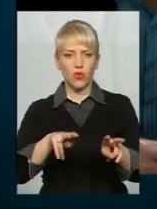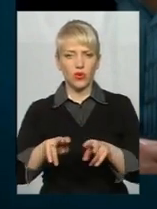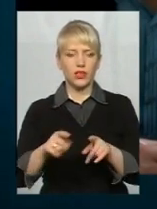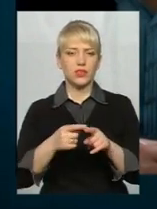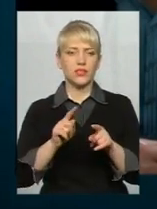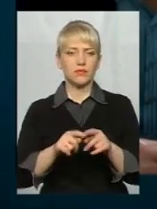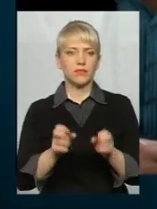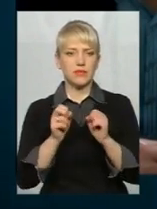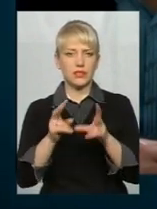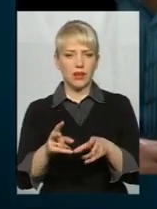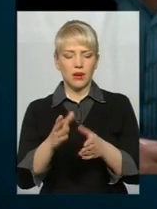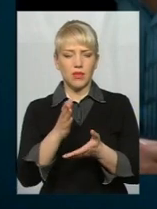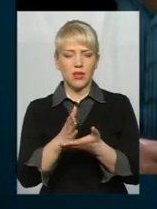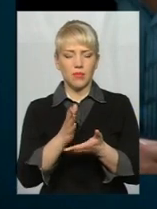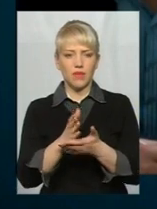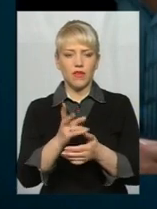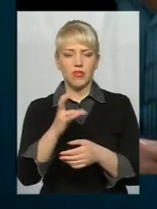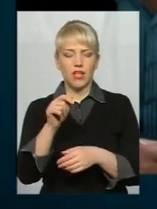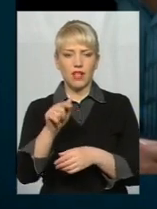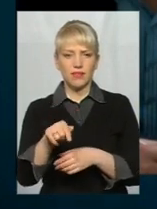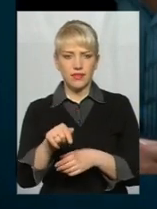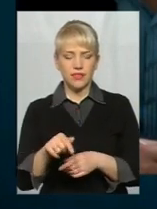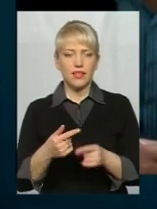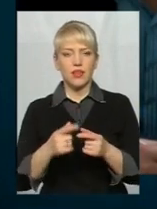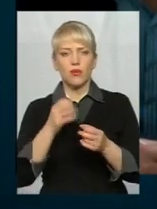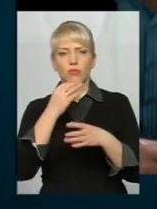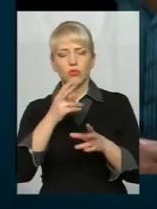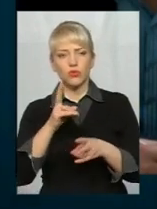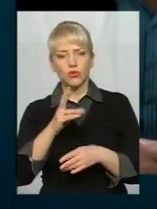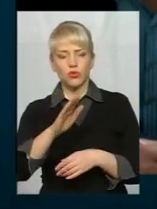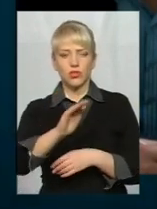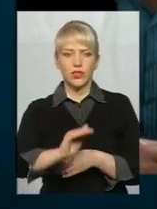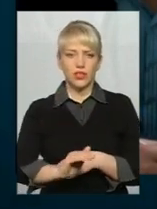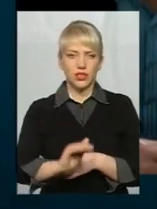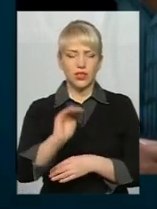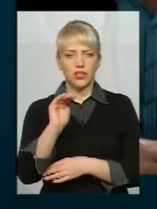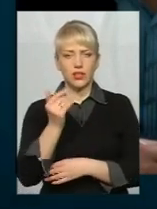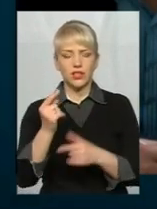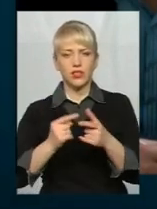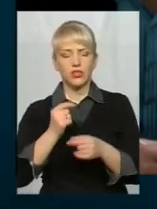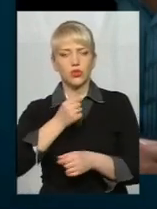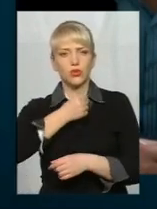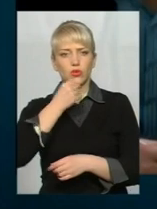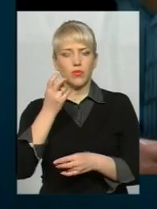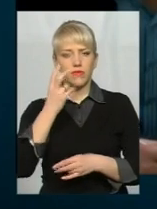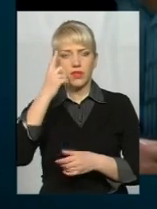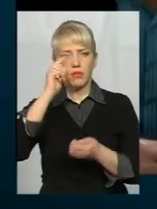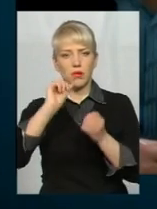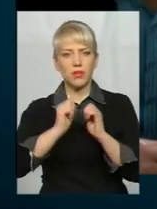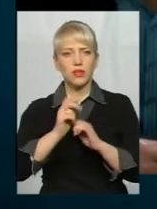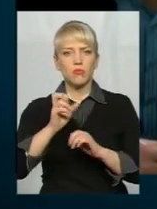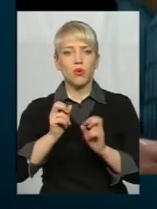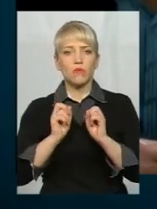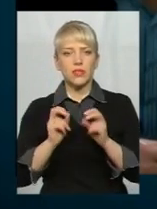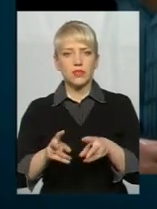ній, будь-який громадянин, будучи то маленька дитина чи доросла людина, повинні пам'ятати про ту небезпеку, яку несе не